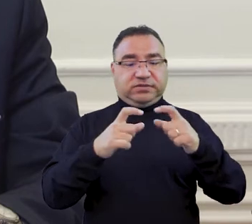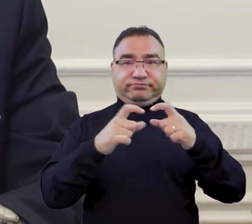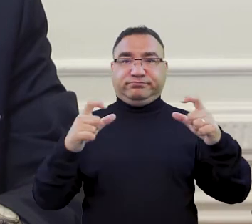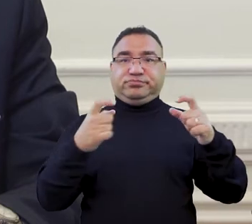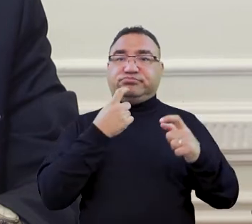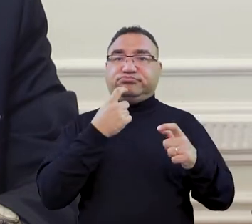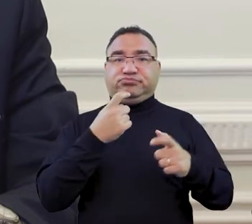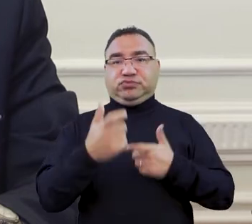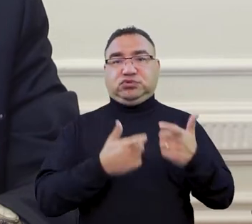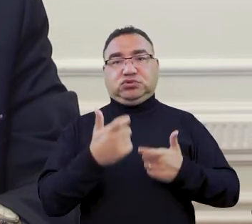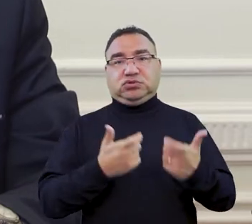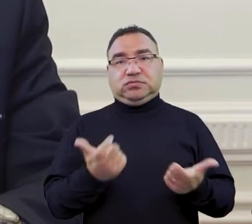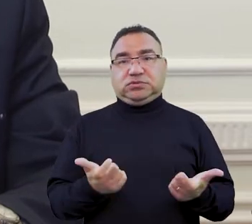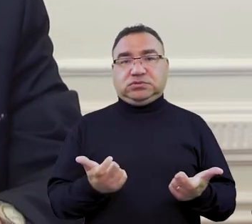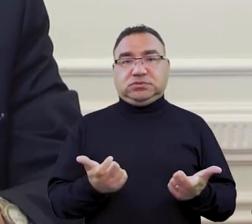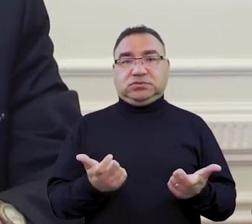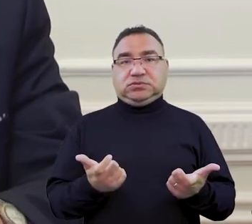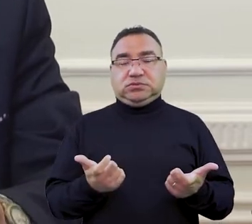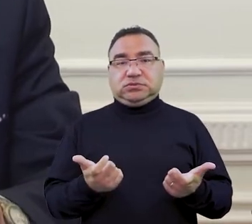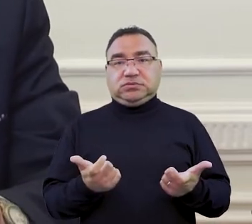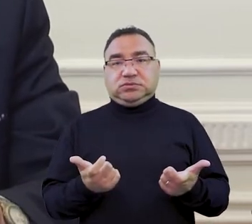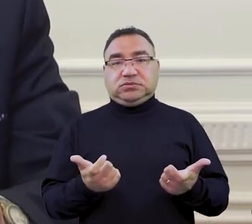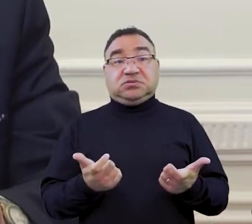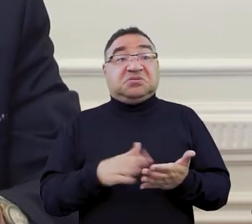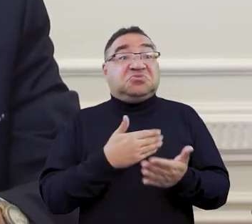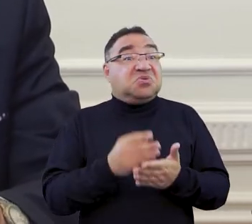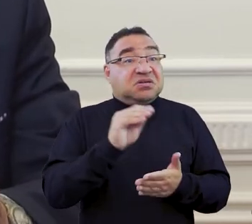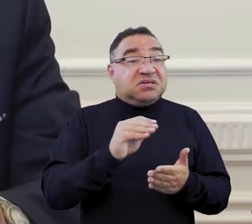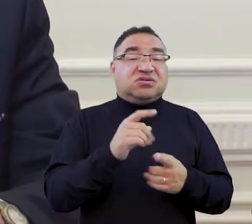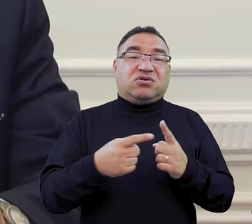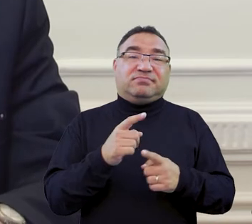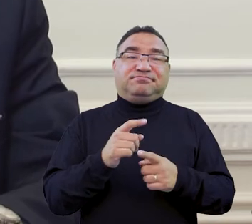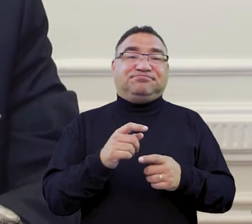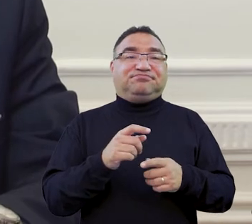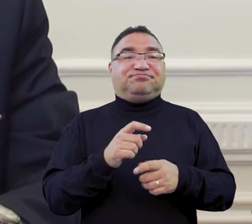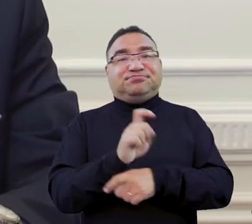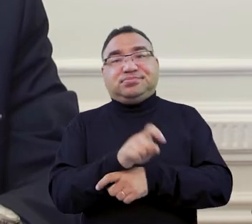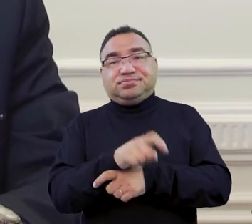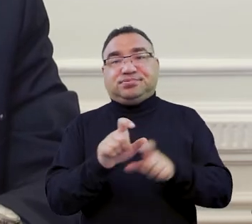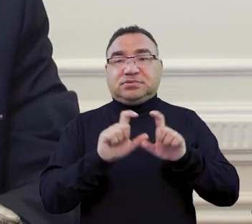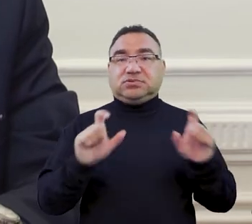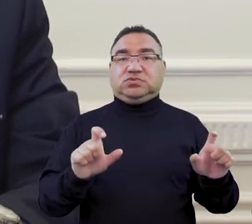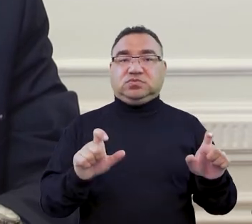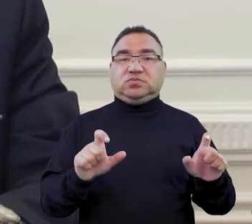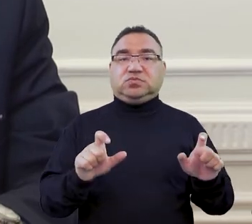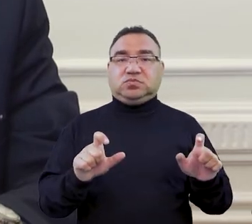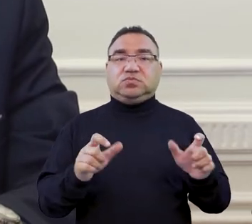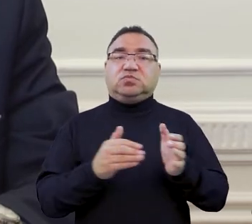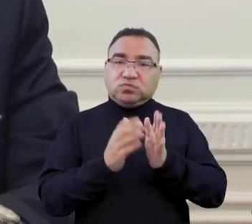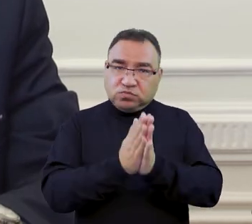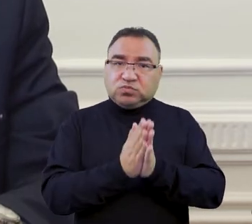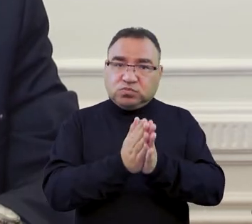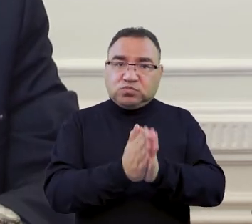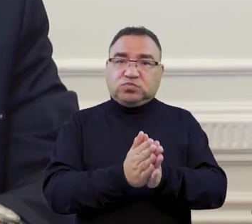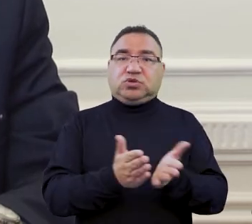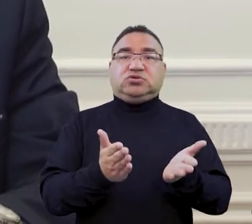legitymację studencką. Jeżeli się zdarzyło, że któraś uczelnia zaniedbała ten ruch, to myślę, że proszę